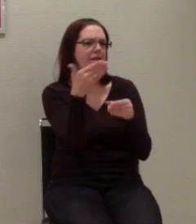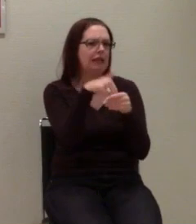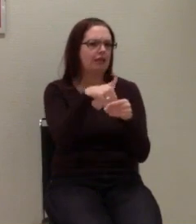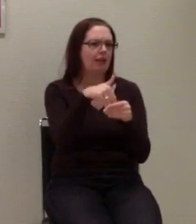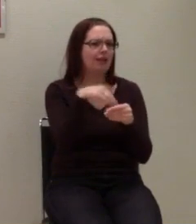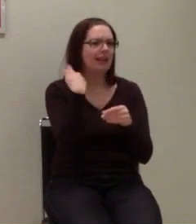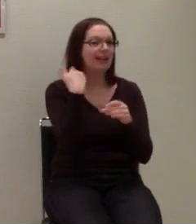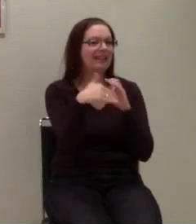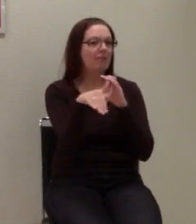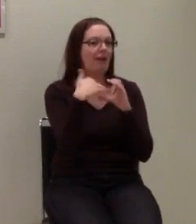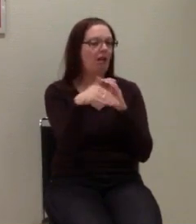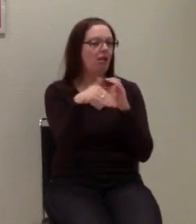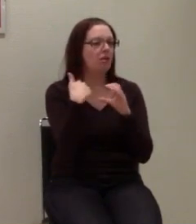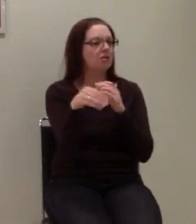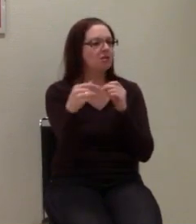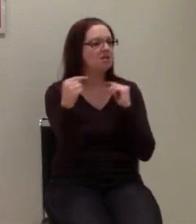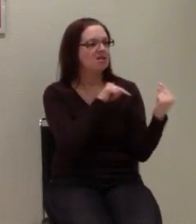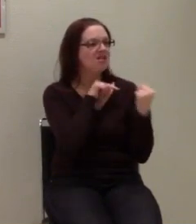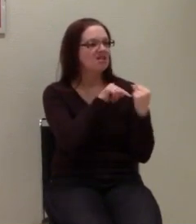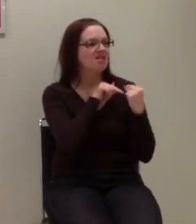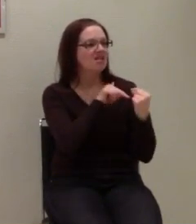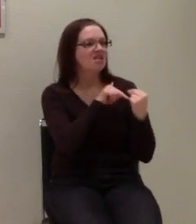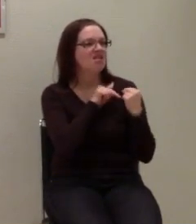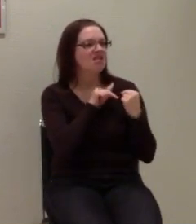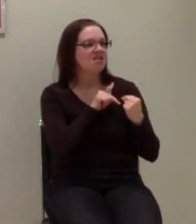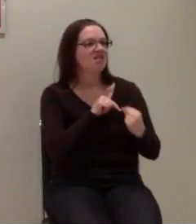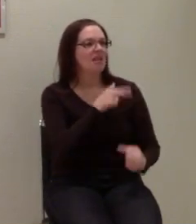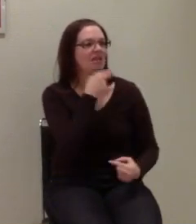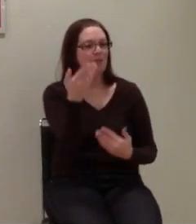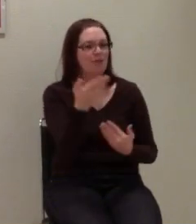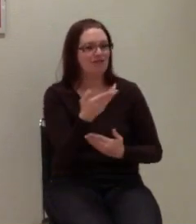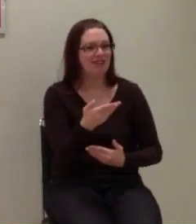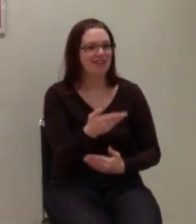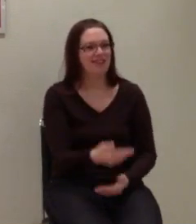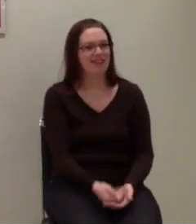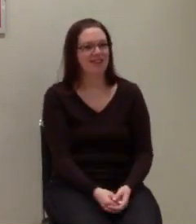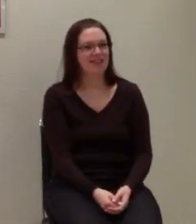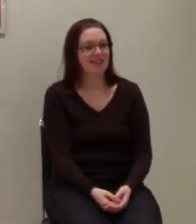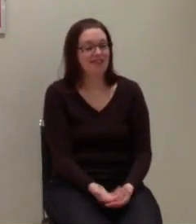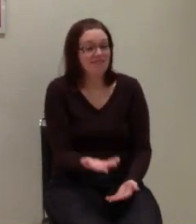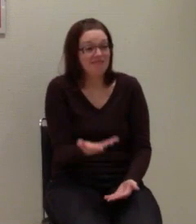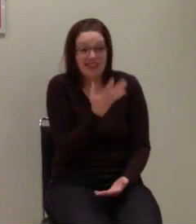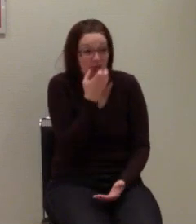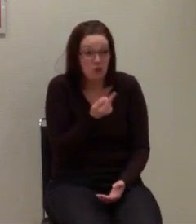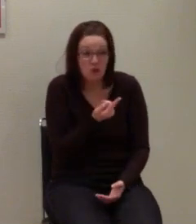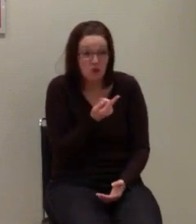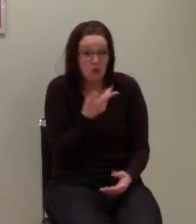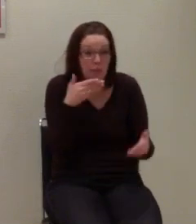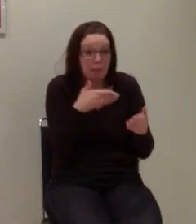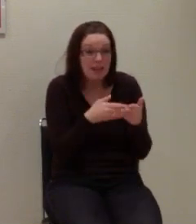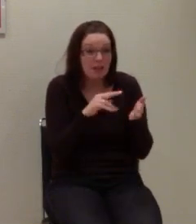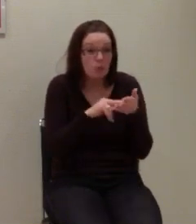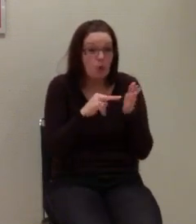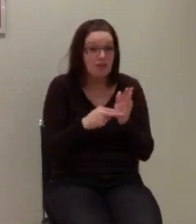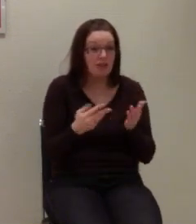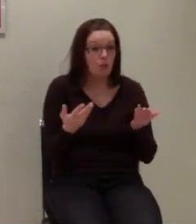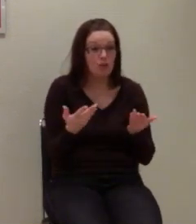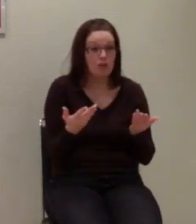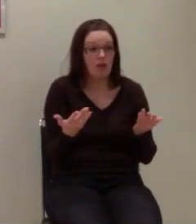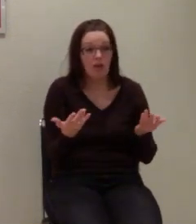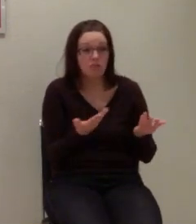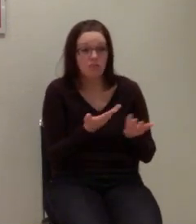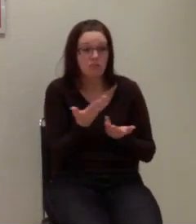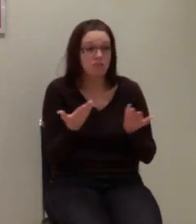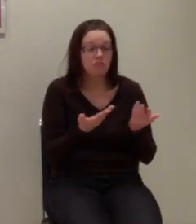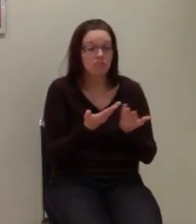gestritten und wie es ihn jetzt heißen soll. Wollen wir das jetzt beibehalten, weil es einfach schon bekannt ist,